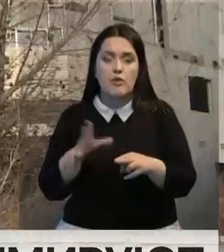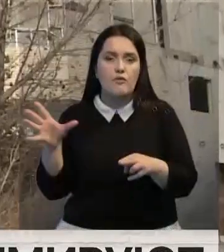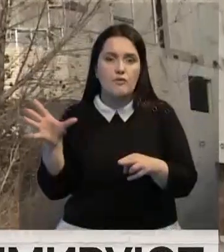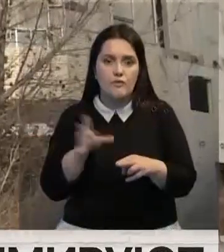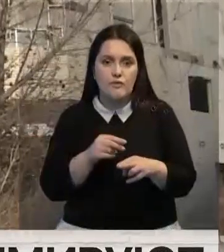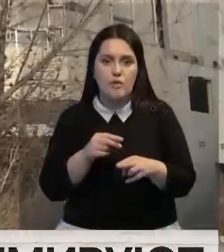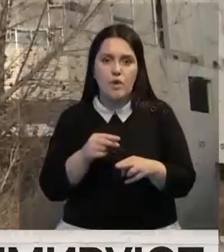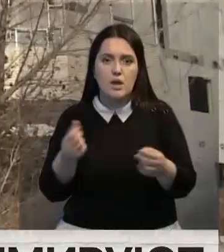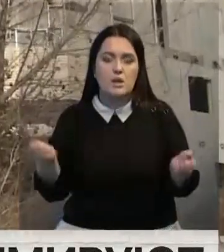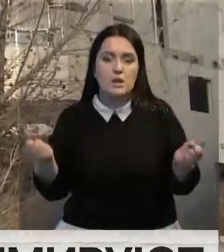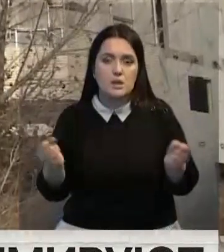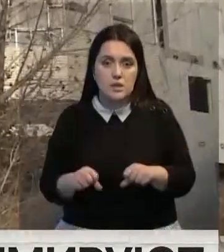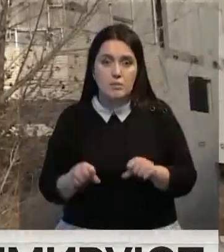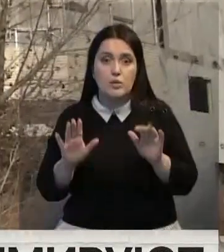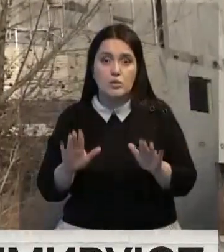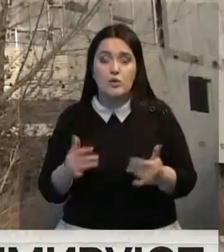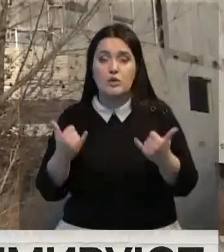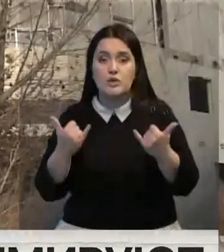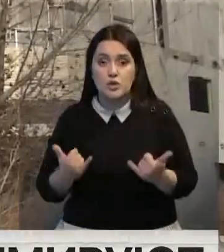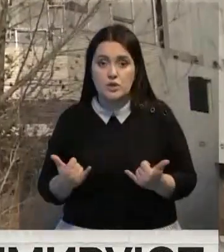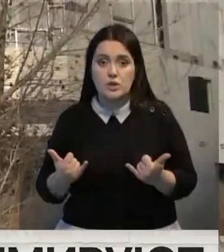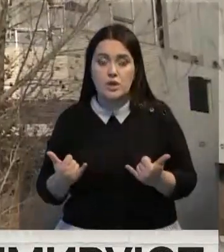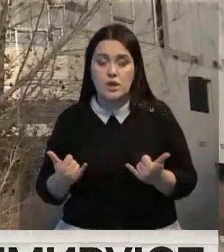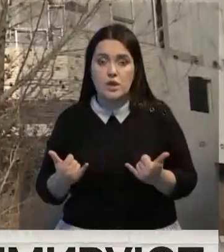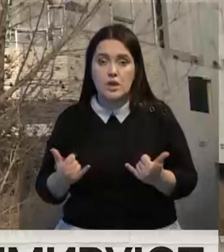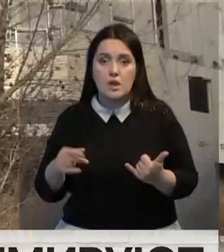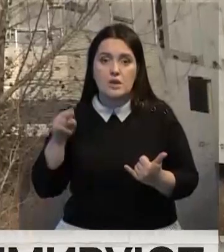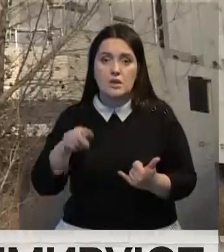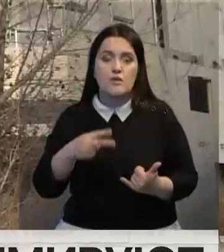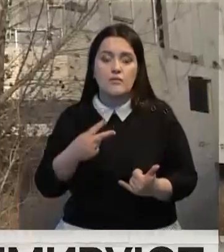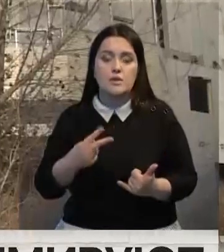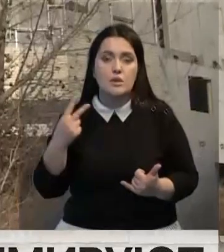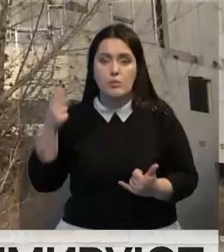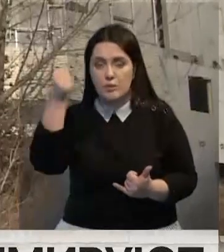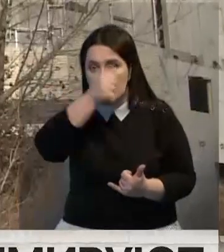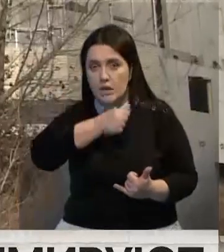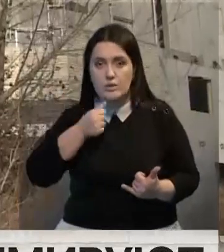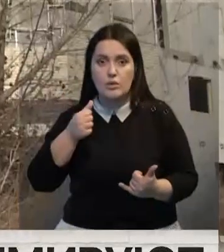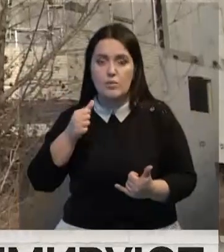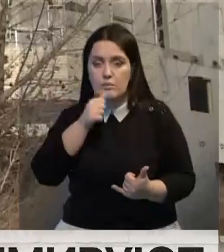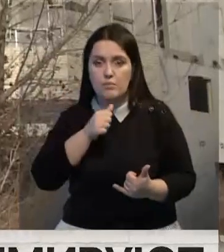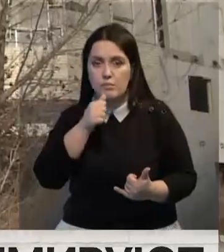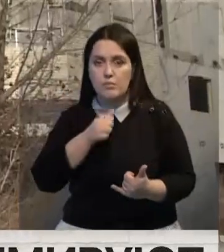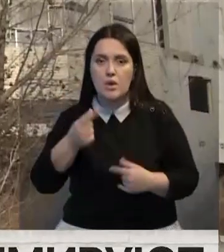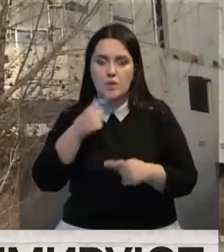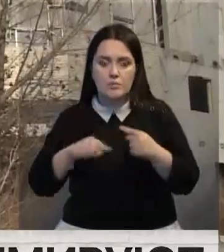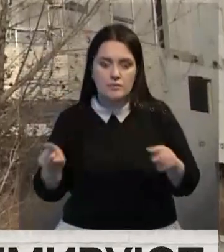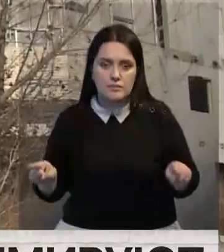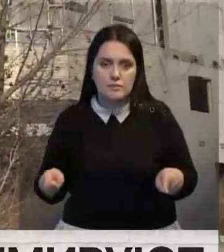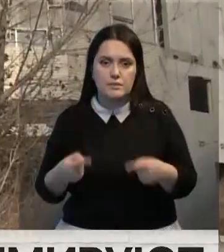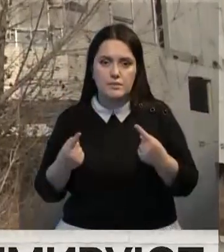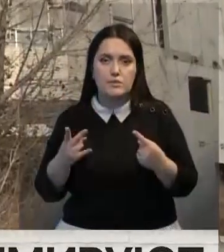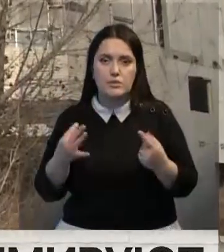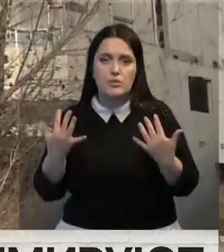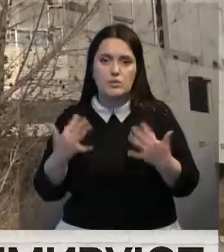разграбили. И только сейчас, в 2022 году, этот объект пытаются реанимировать, но